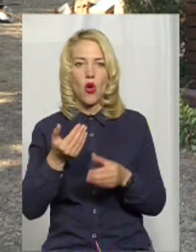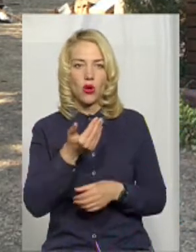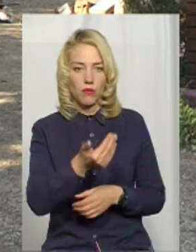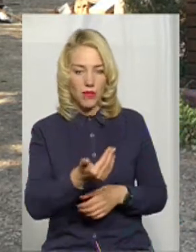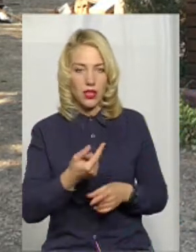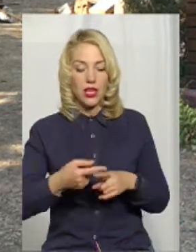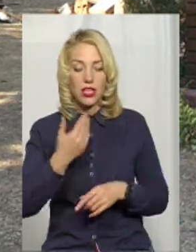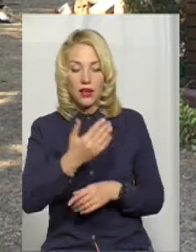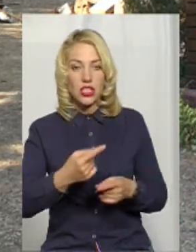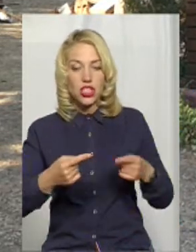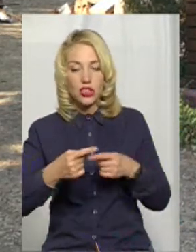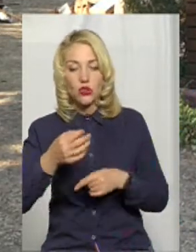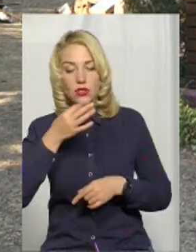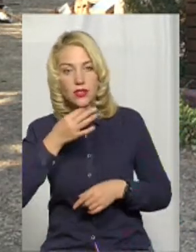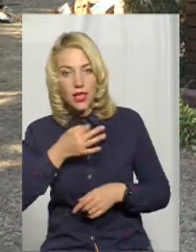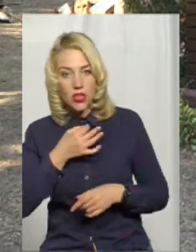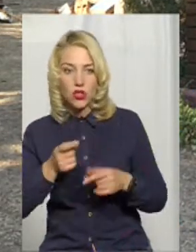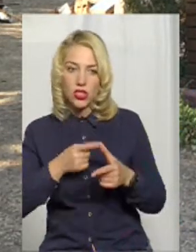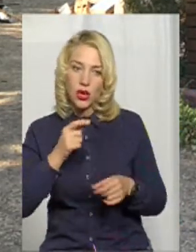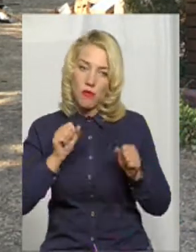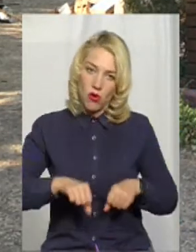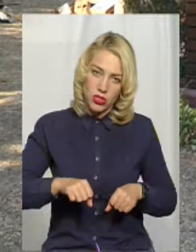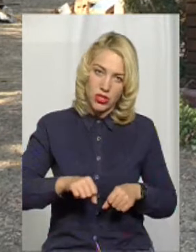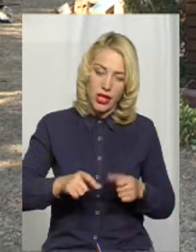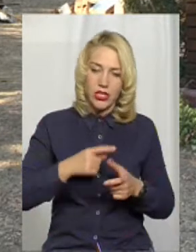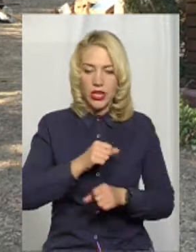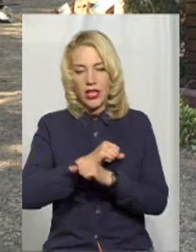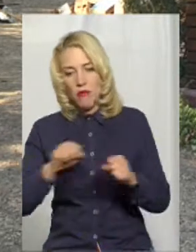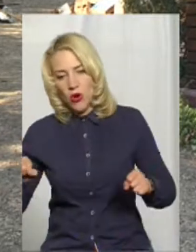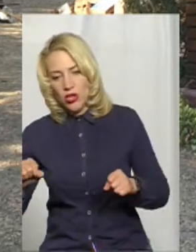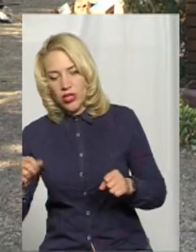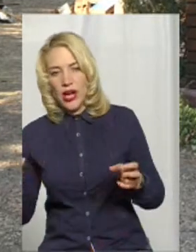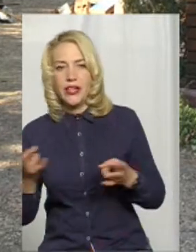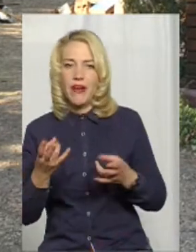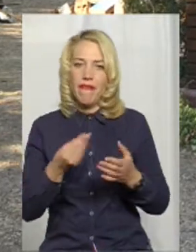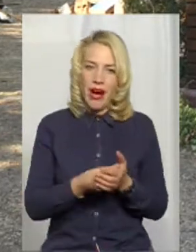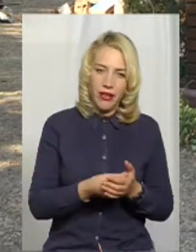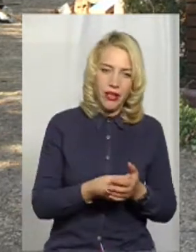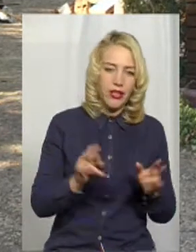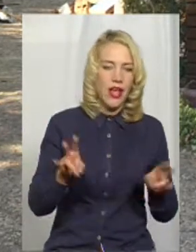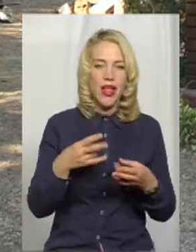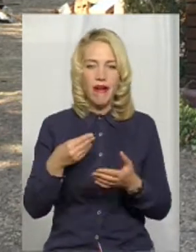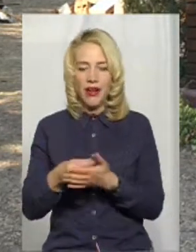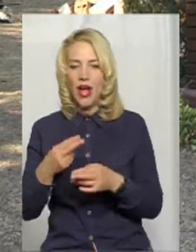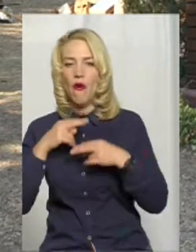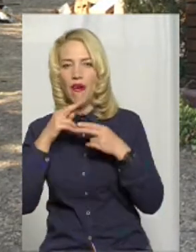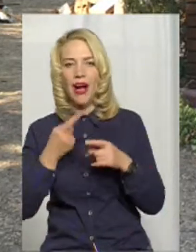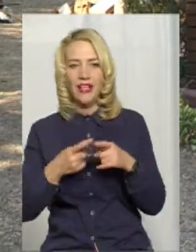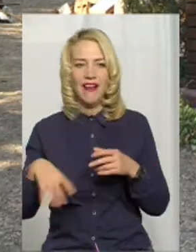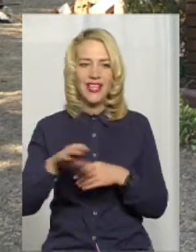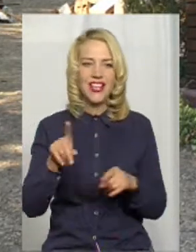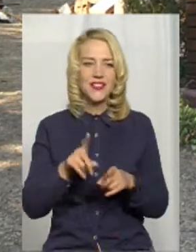чітко вкажуть, чи можна, чи не можна, чи варте, чи не варте уваги у те все, що ще